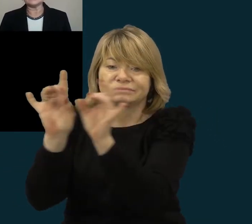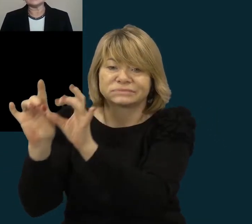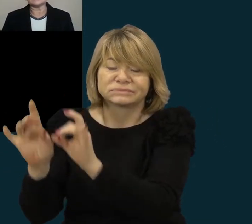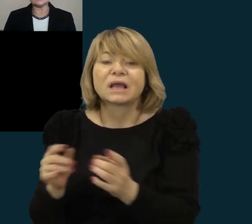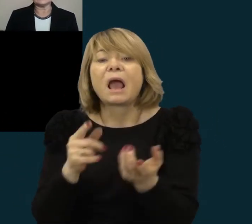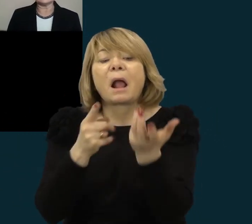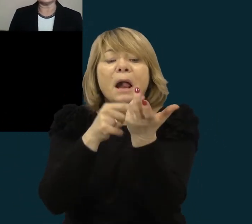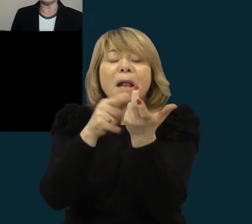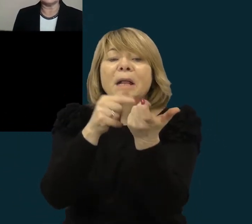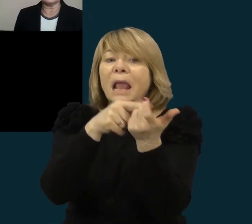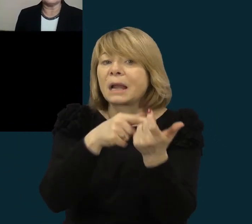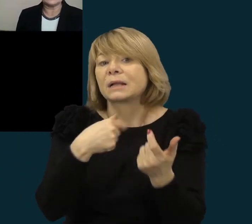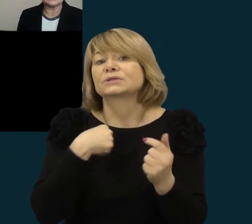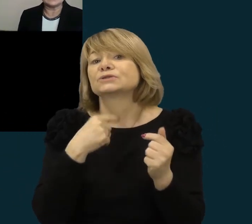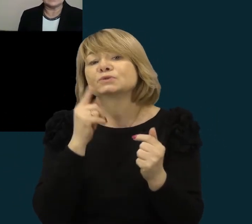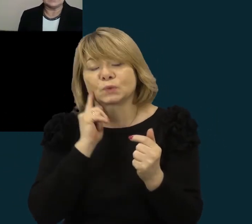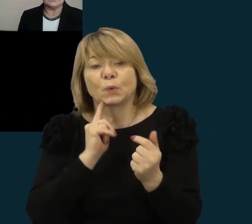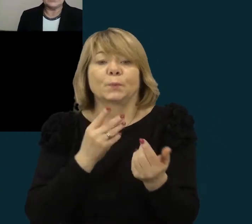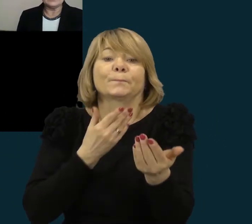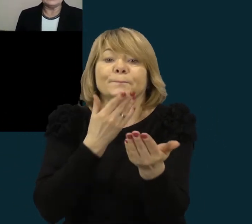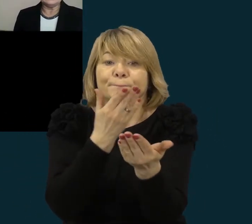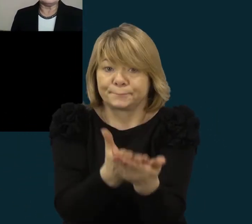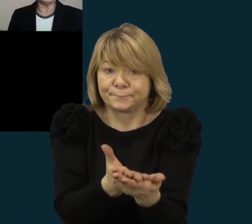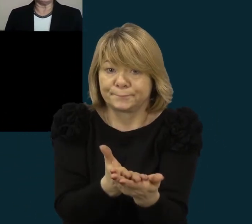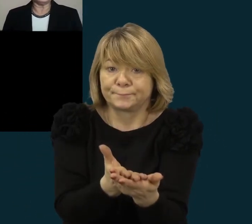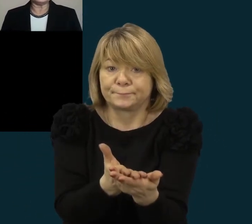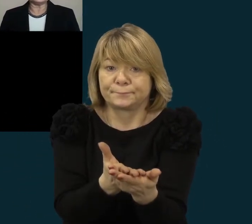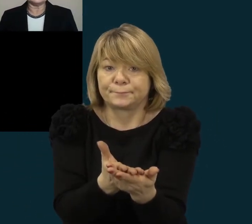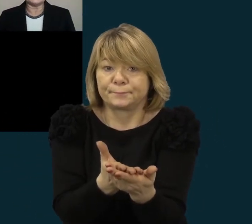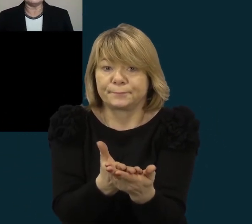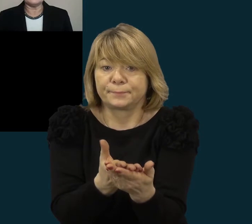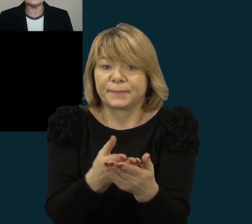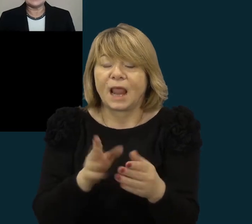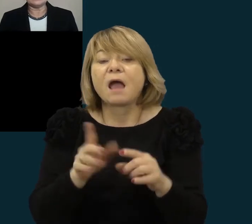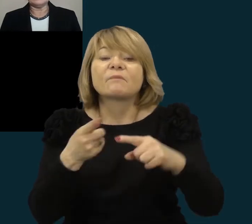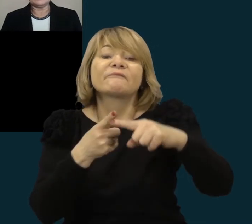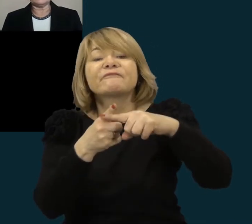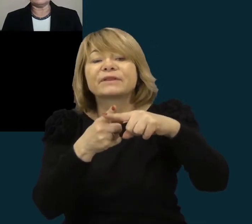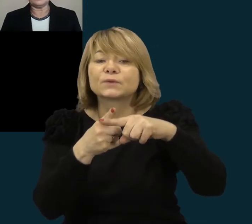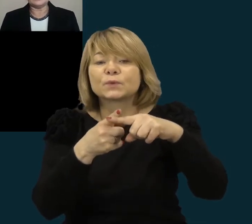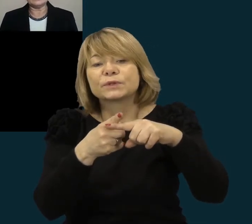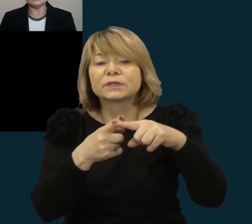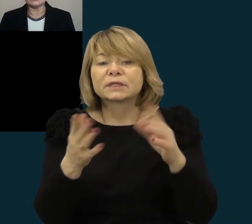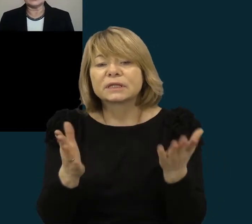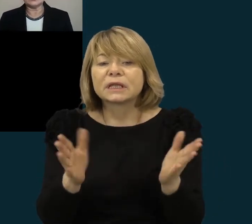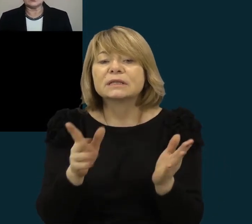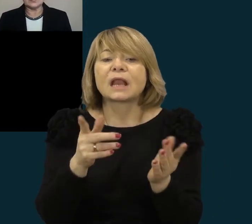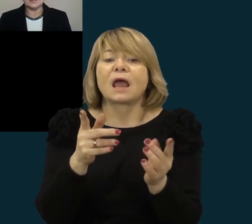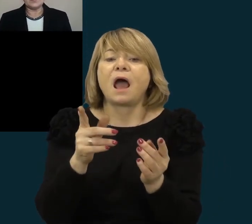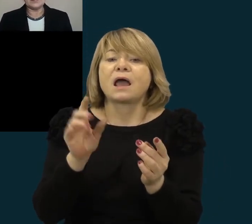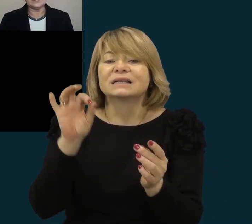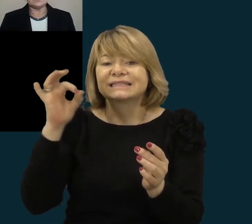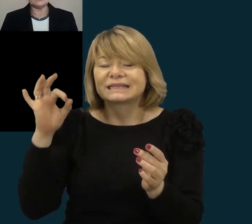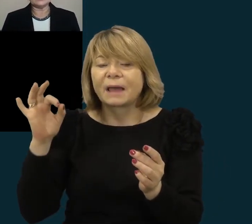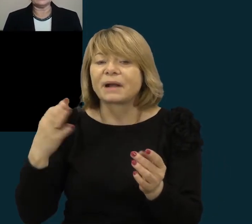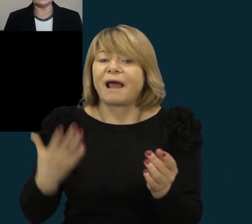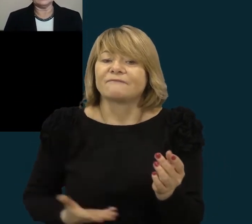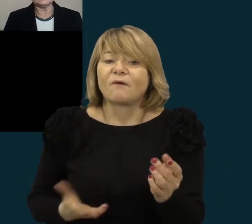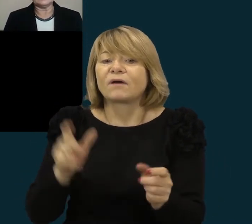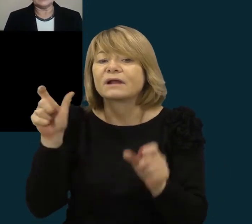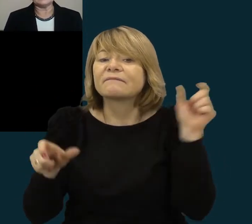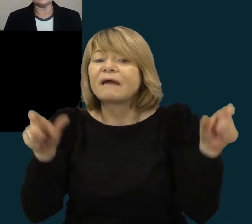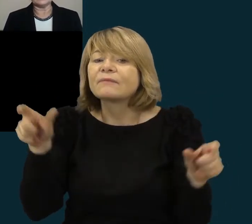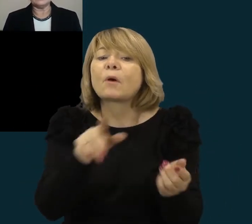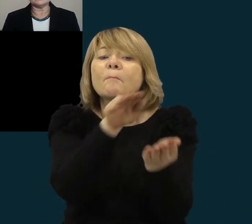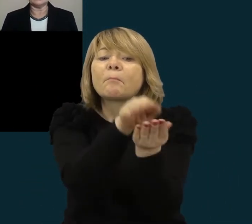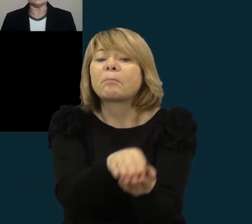projektinės veiklas aš norėčiau pristakyti. Vidutinės sidabravo miestelio gyventojų, kolaidotų senusios, akatinėse 60-o